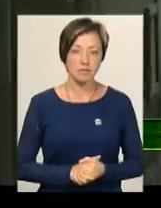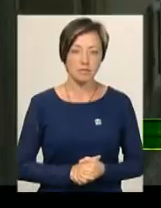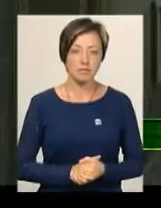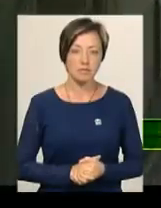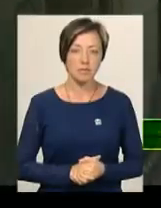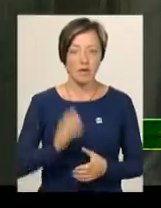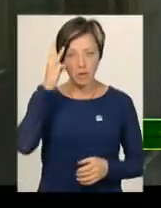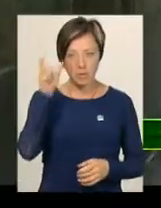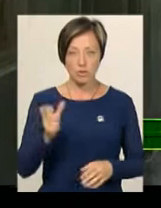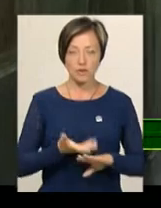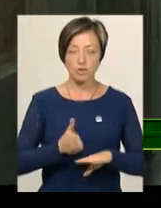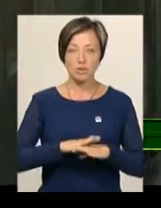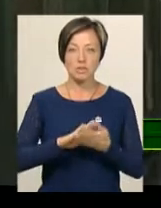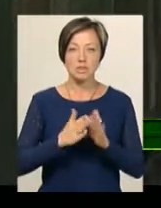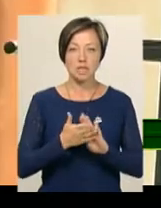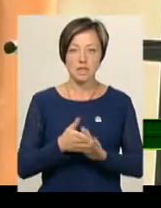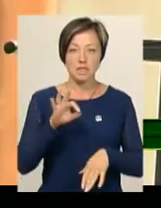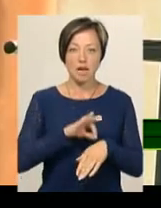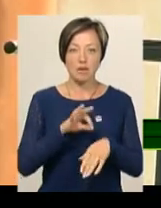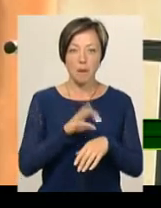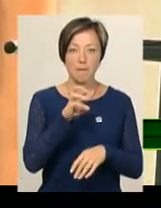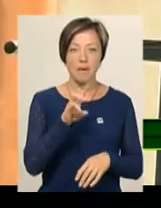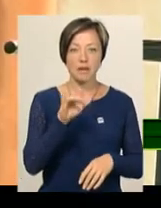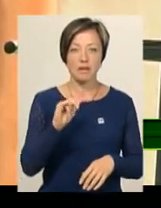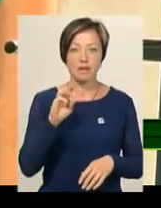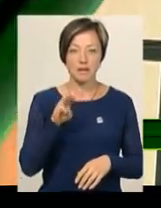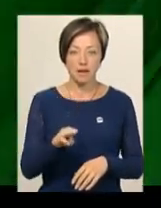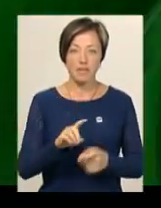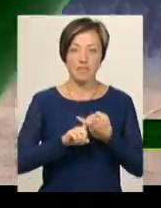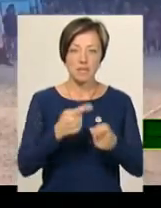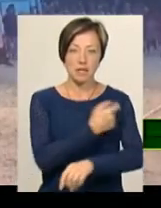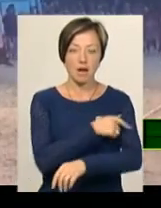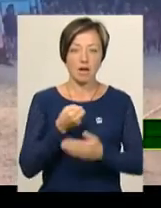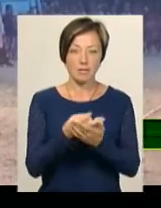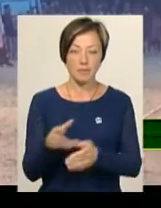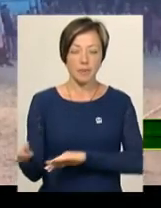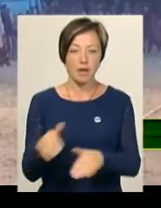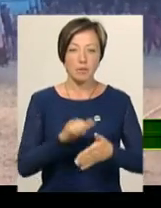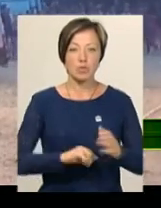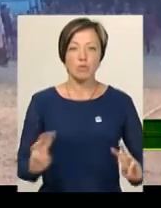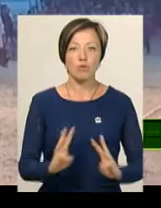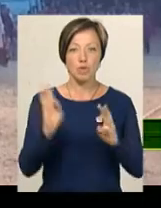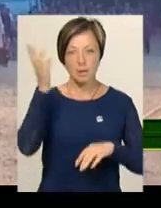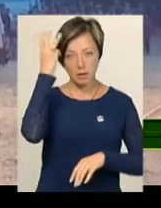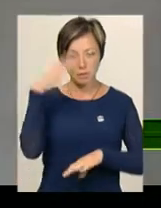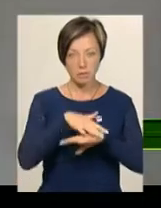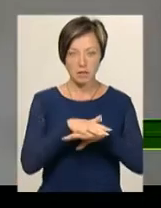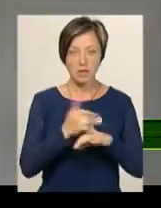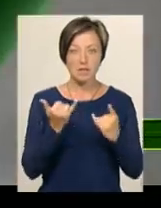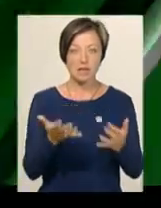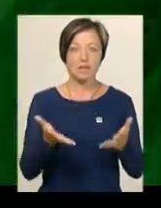Хмельничанка в важкому стані з діагнозом менінгіт перебуває в інфекційній лікарні. Причину пожежі на Хмельницькому ринку